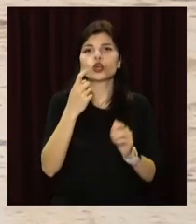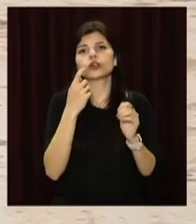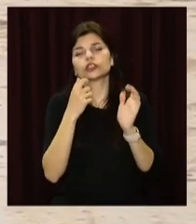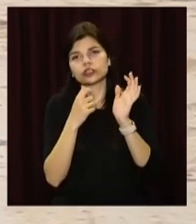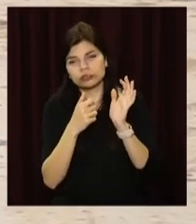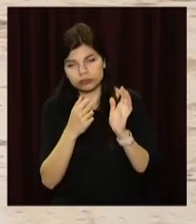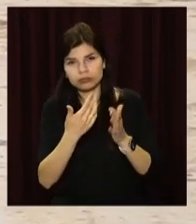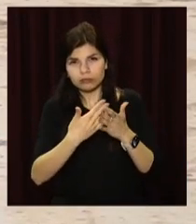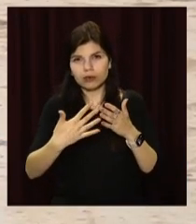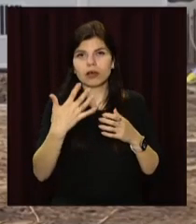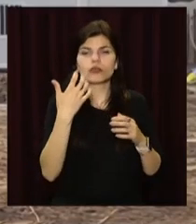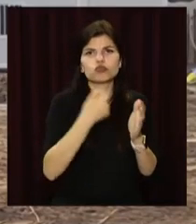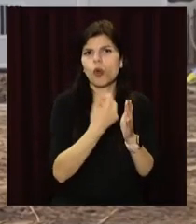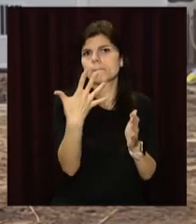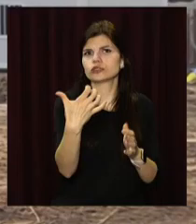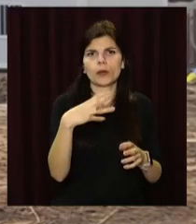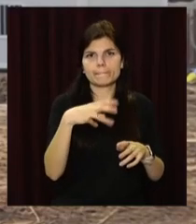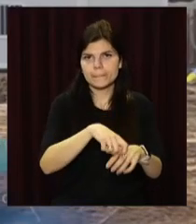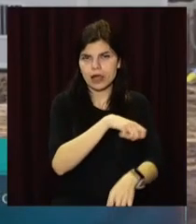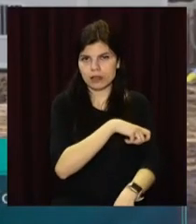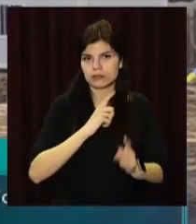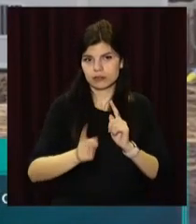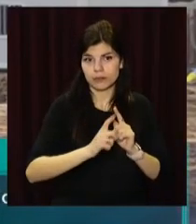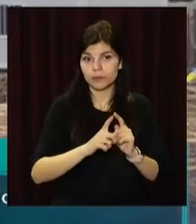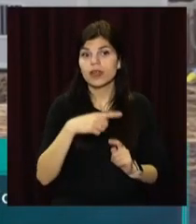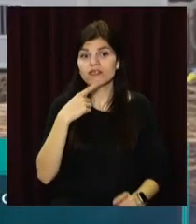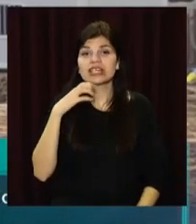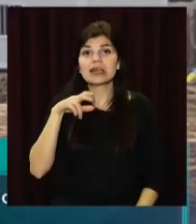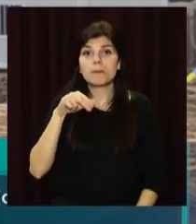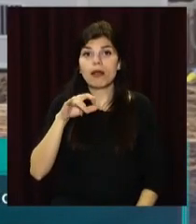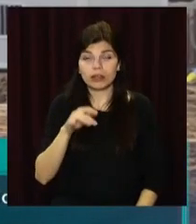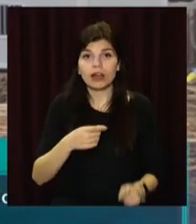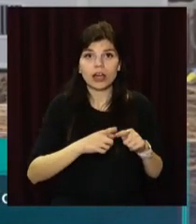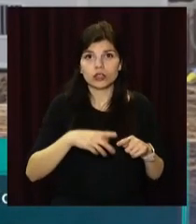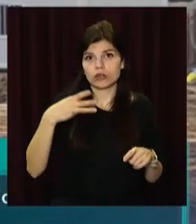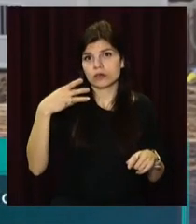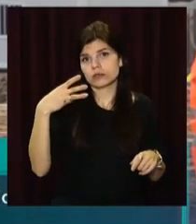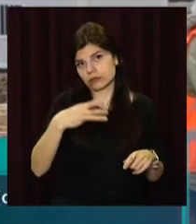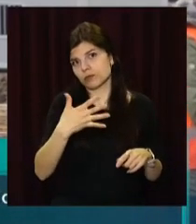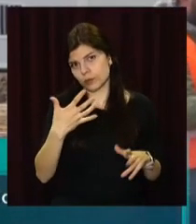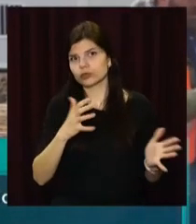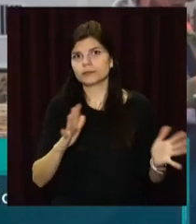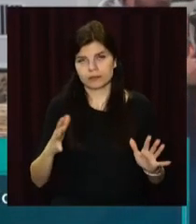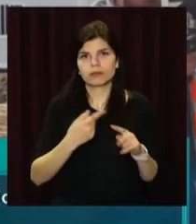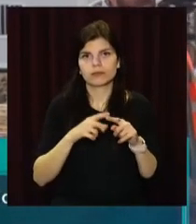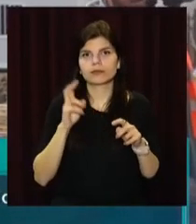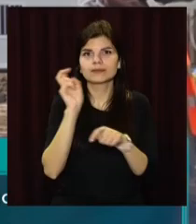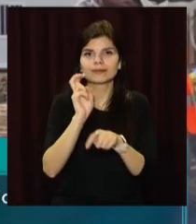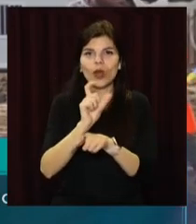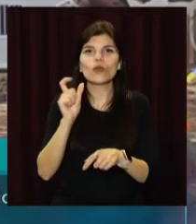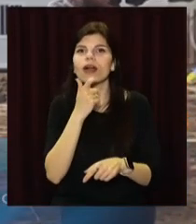200, 400, 500 метрів. «Спартак» – це 3,5 тисячі критих місць для відвідувачів. Це